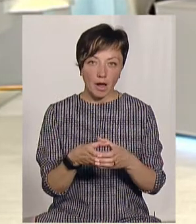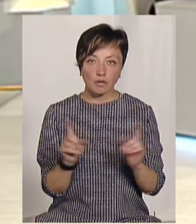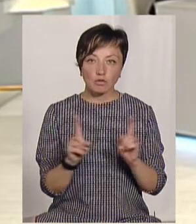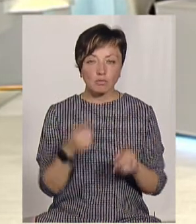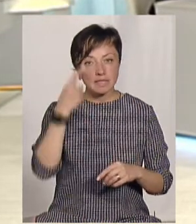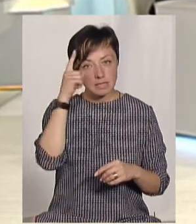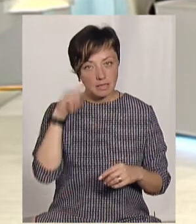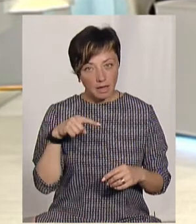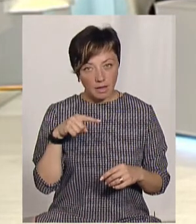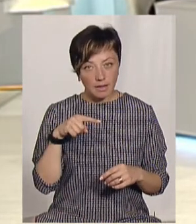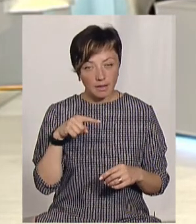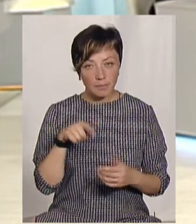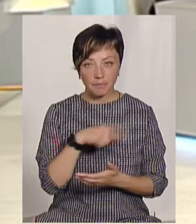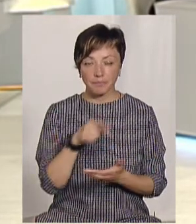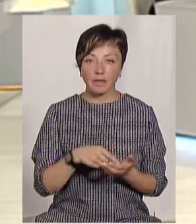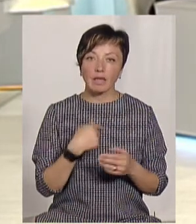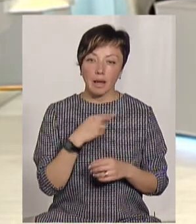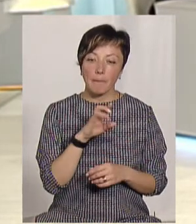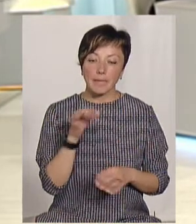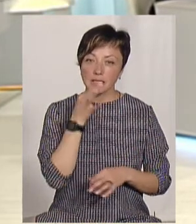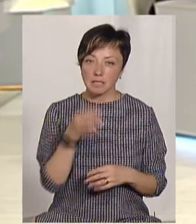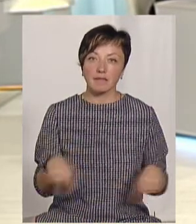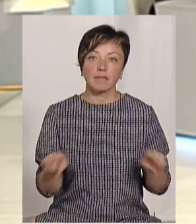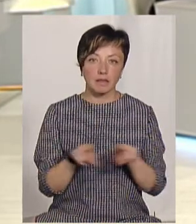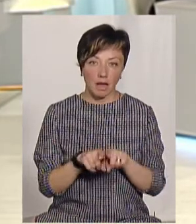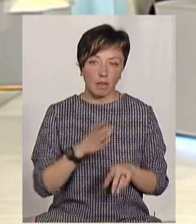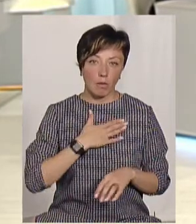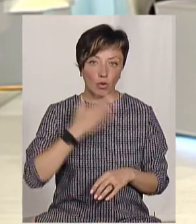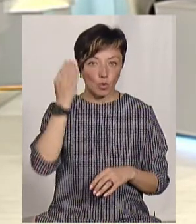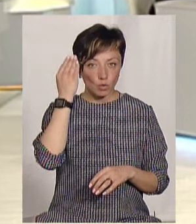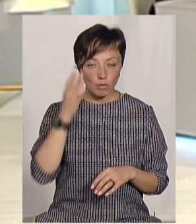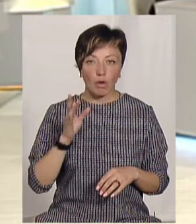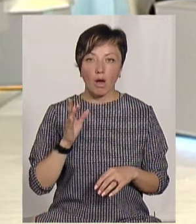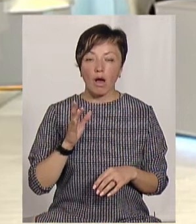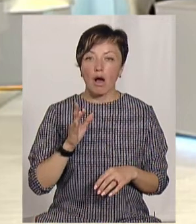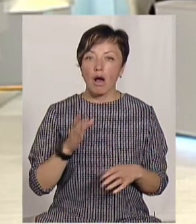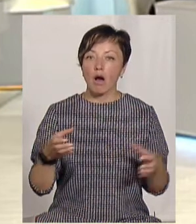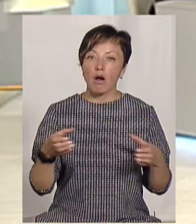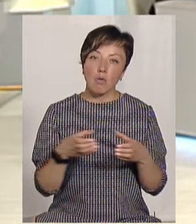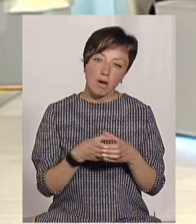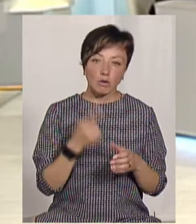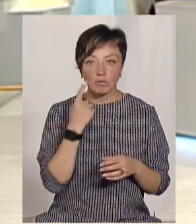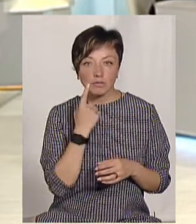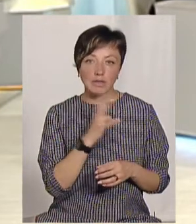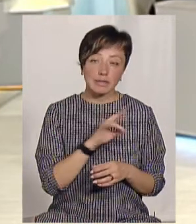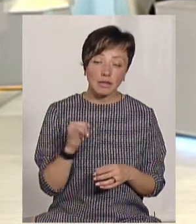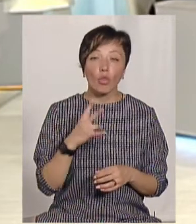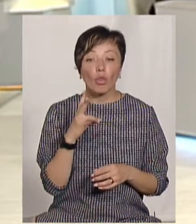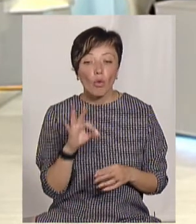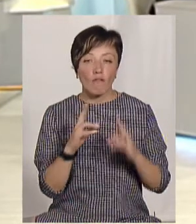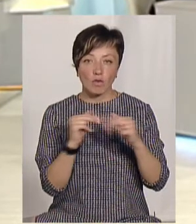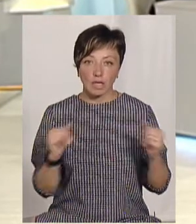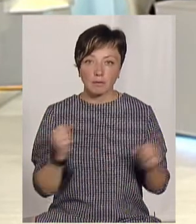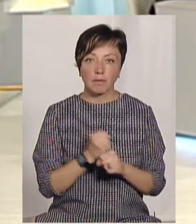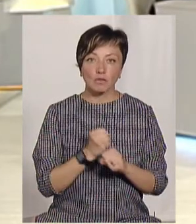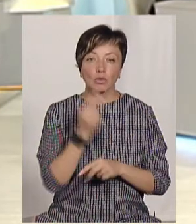того, щоб вони знали. Євзибіжський. Так. Ну, я би сказав так. На мою думку, хай сама громада настільки ображається, але фортеця,